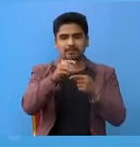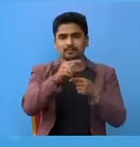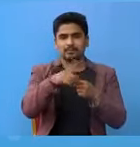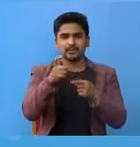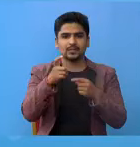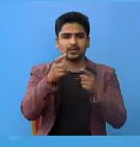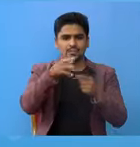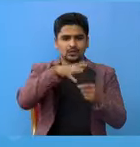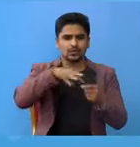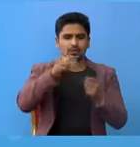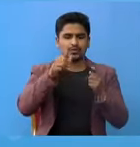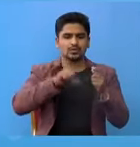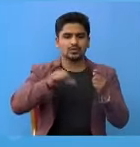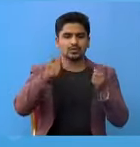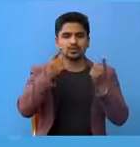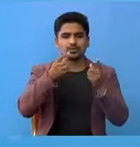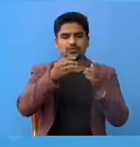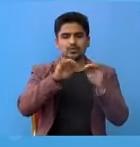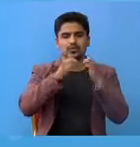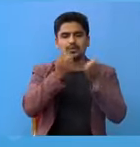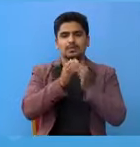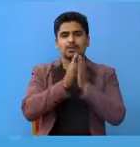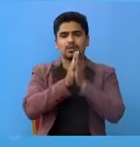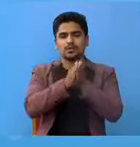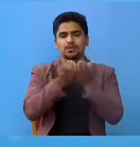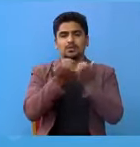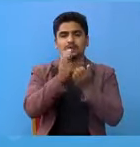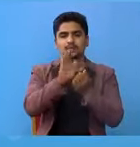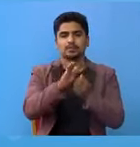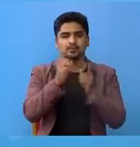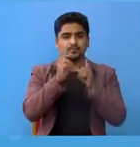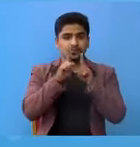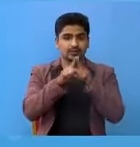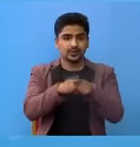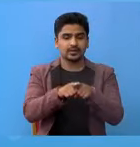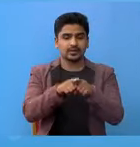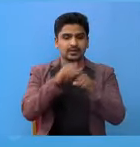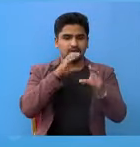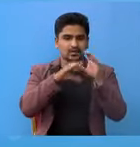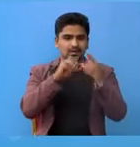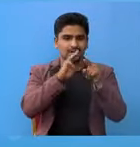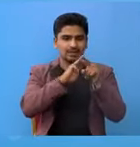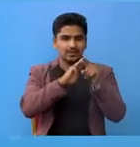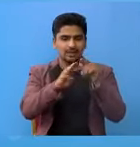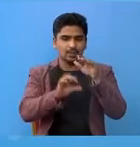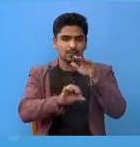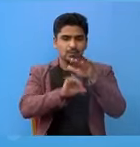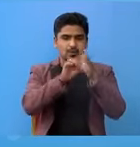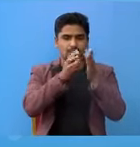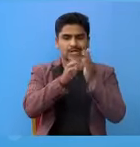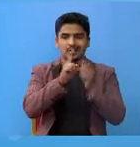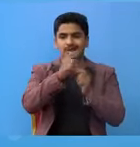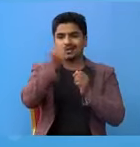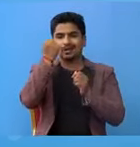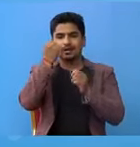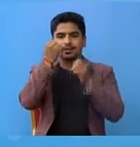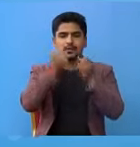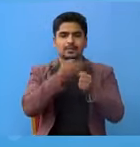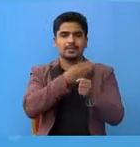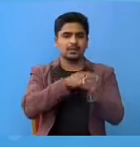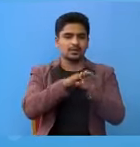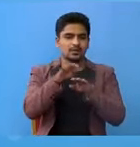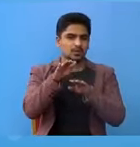लागी संपोण जनसमुदाय में बिनम्र अनुरोद गर्द चू, साथे संचार मद्यम को पहुच बाट टाड़ा रहनु वैका